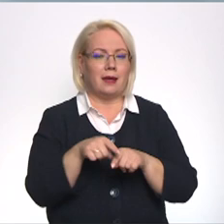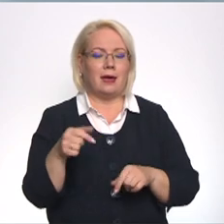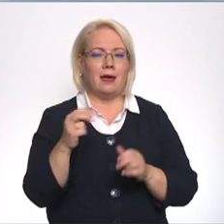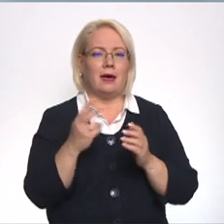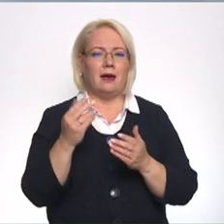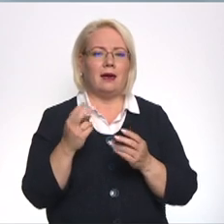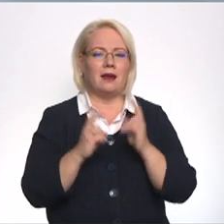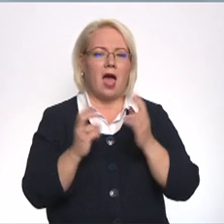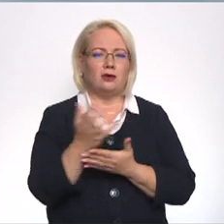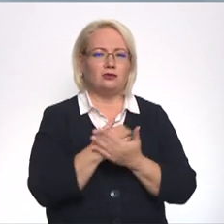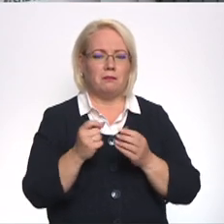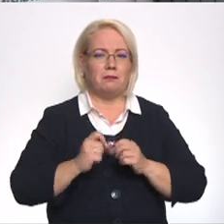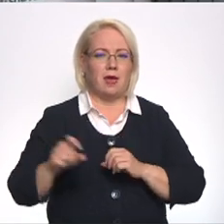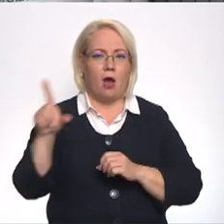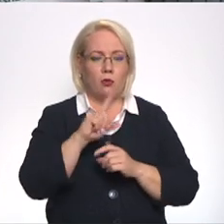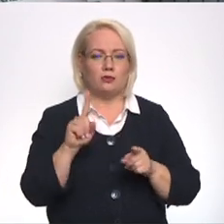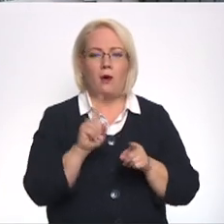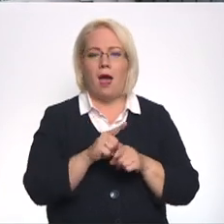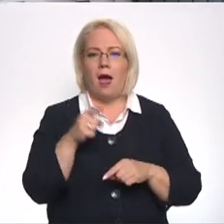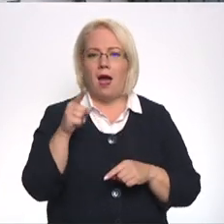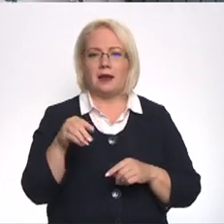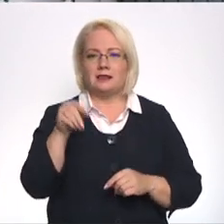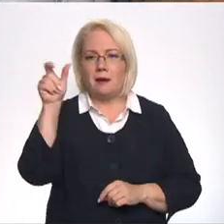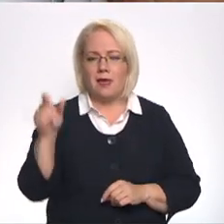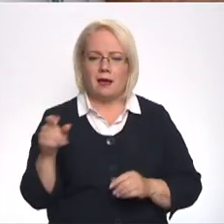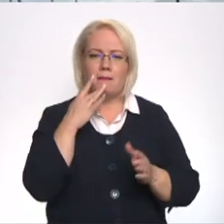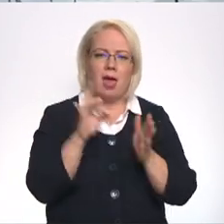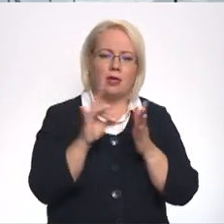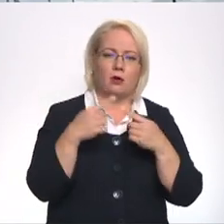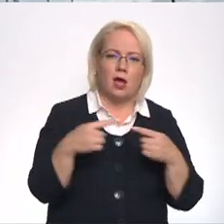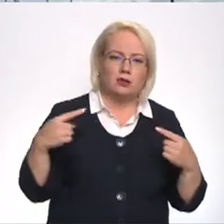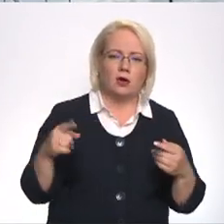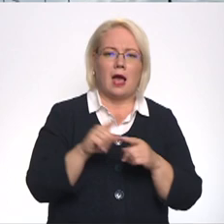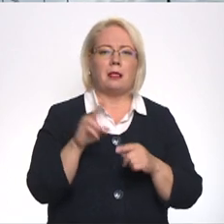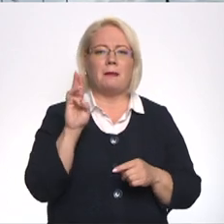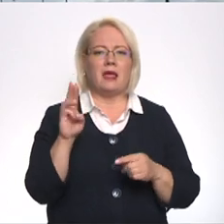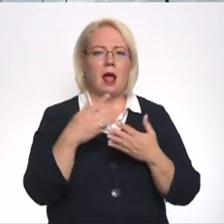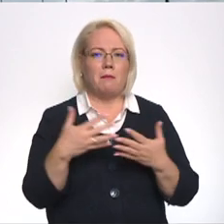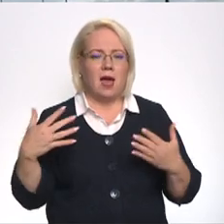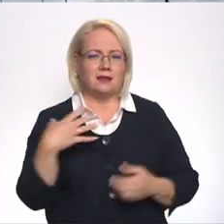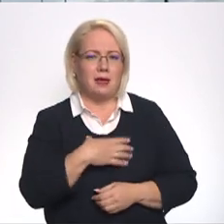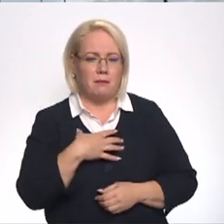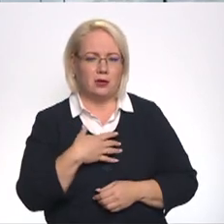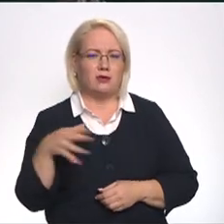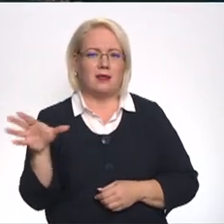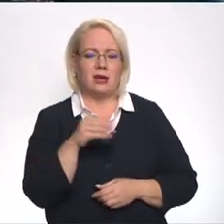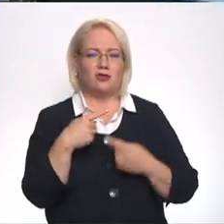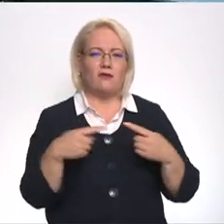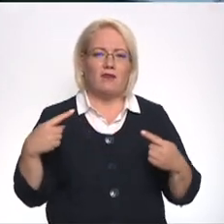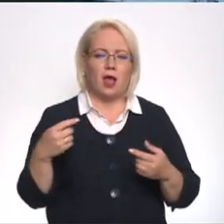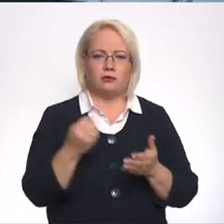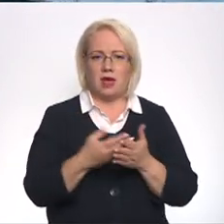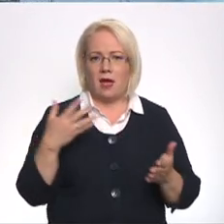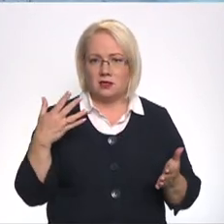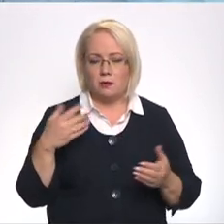jāsēdz gan energoresursu, gan minerālu mēslu, gan citu ražošanas vajadzībām nepieciešamo izēvielu cenu sadārdzinājums. Tas